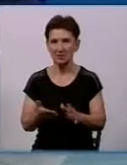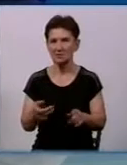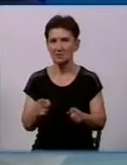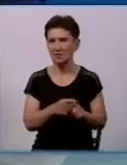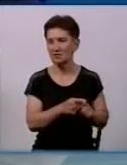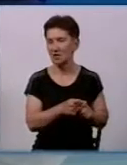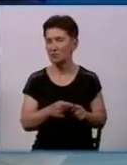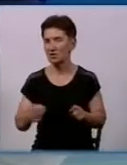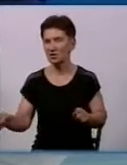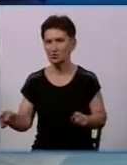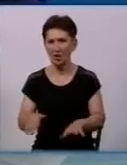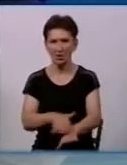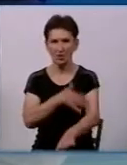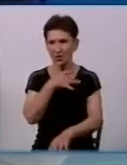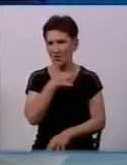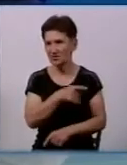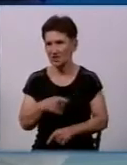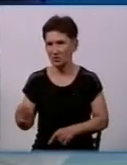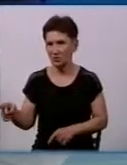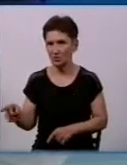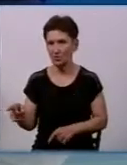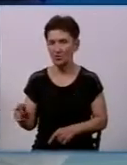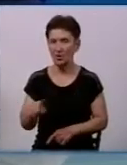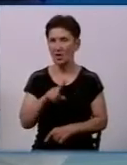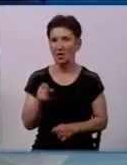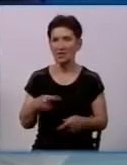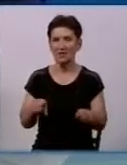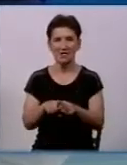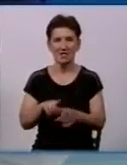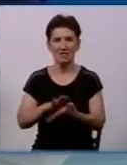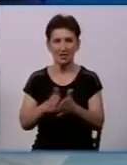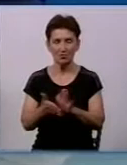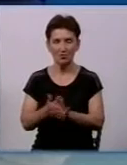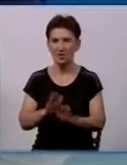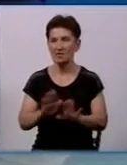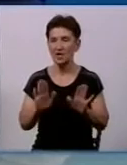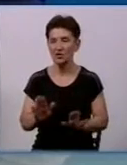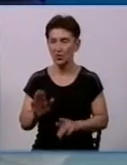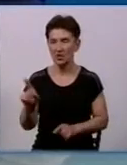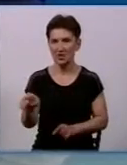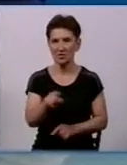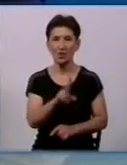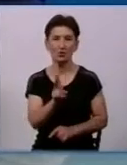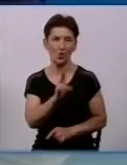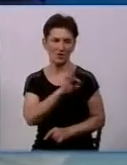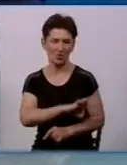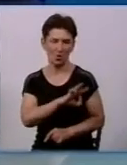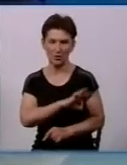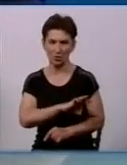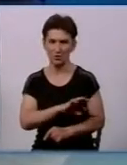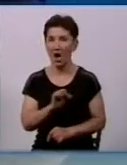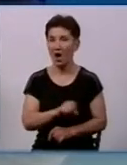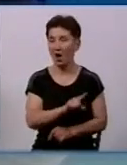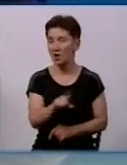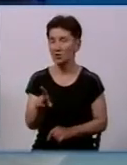протязі значного терміну і до цього мали відношення не тільки ті організації, які їх експлуатують, а й ті організації, які